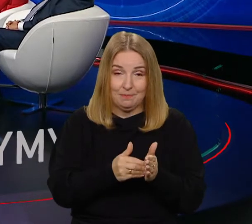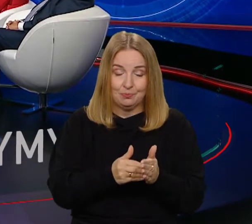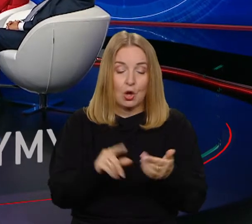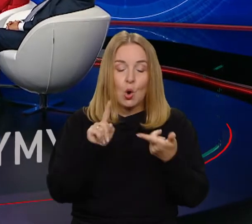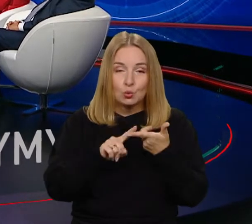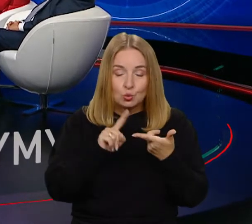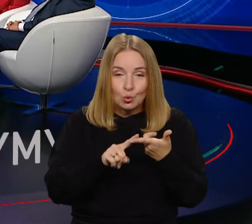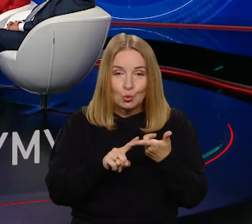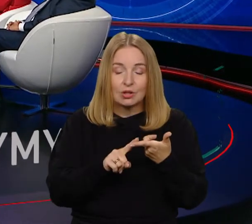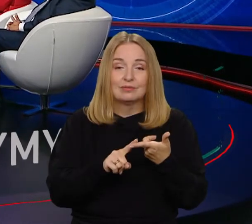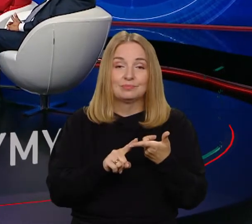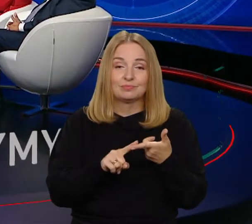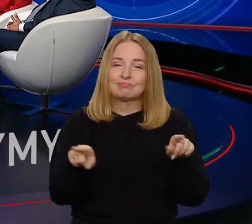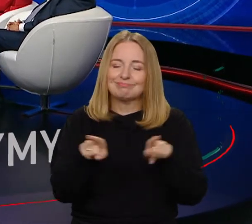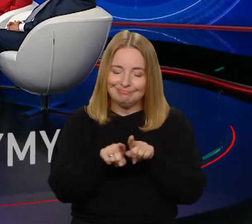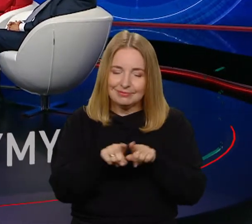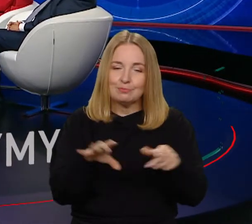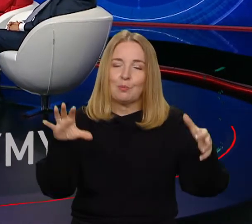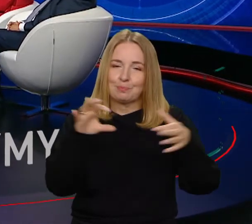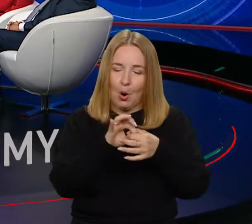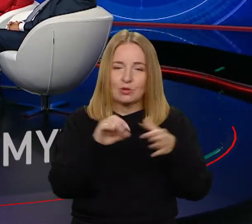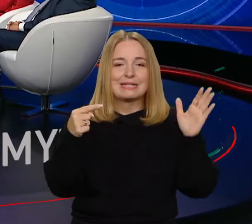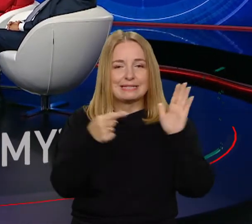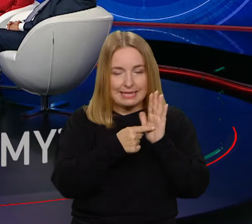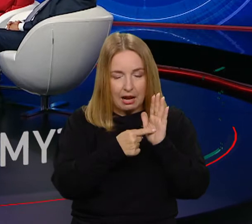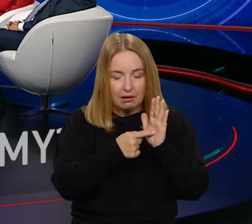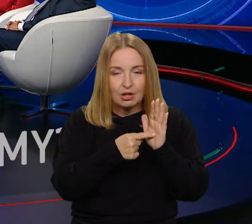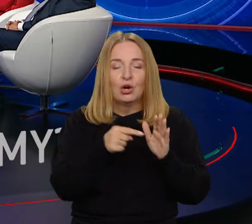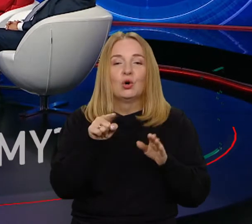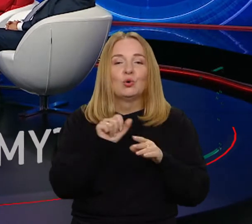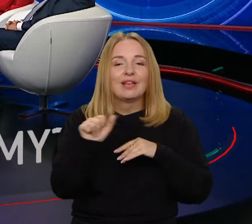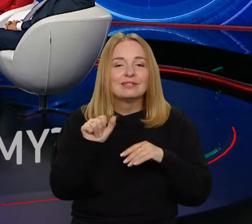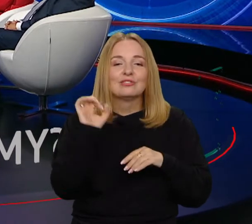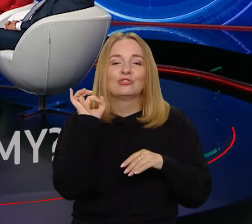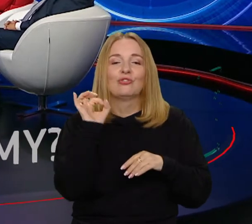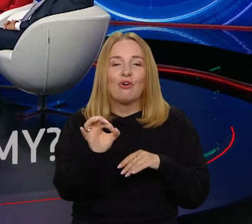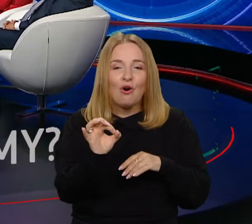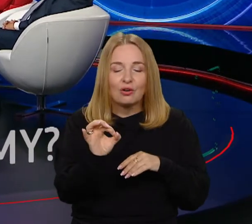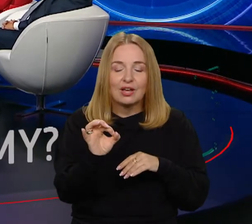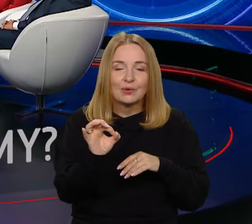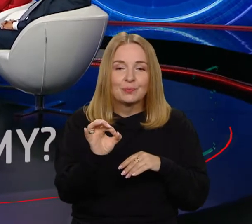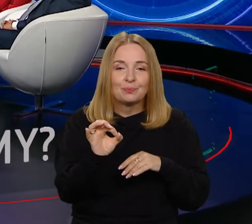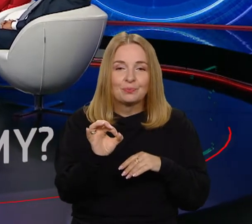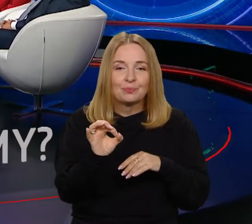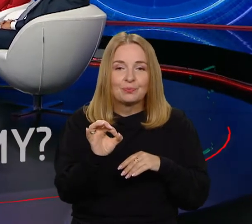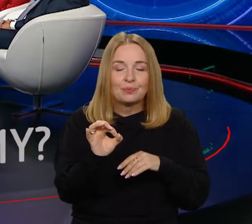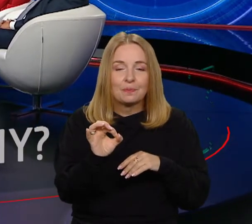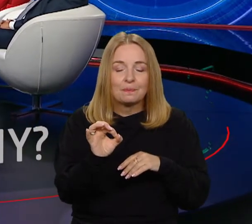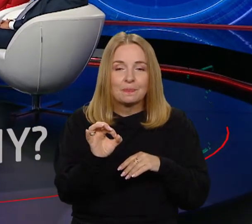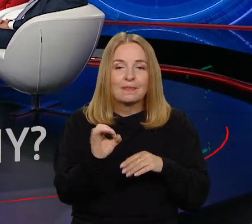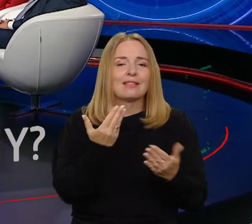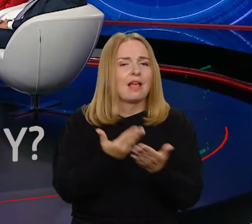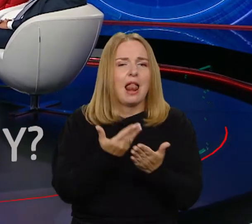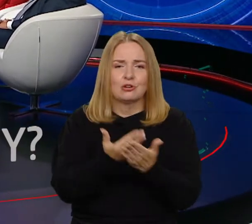z celami, że tak powiem w mojej optyce, to jest element związany, już była o tym mowa,